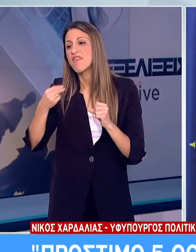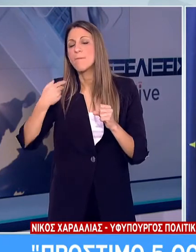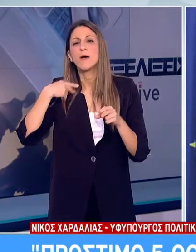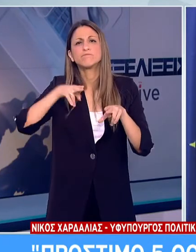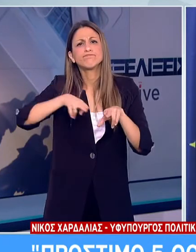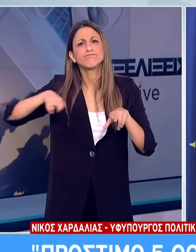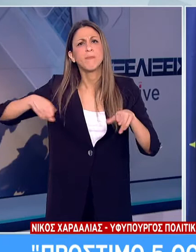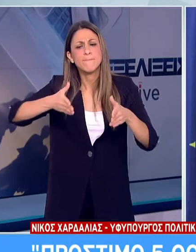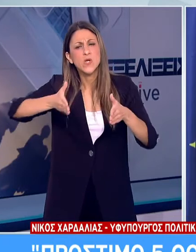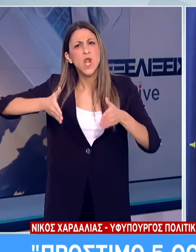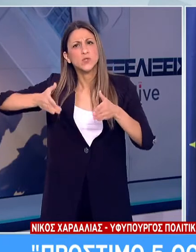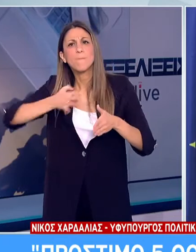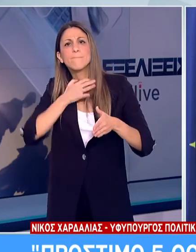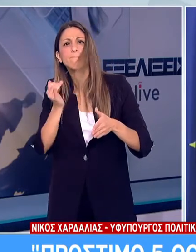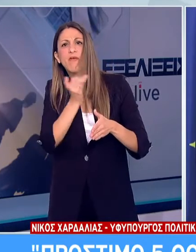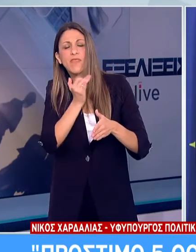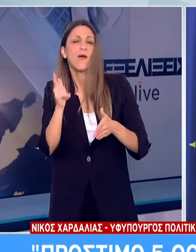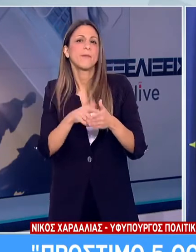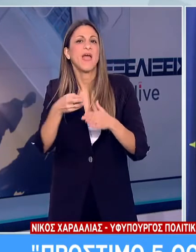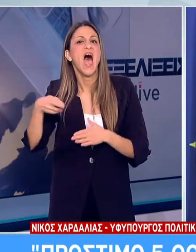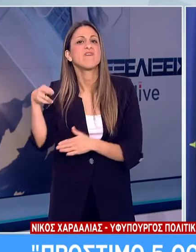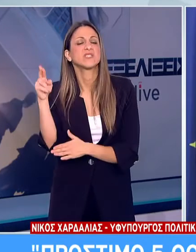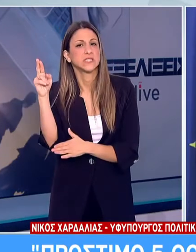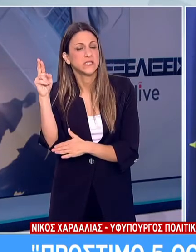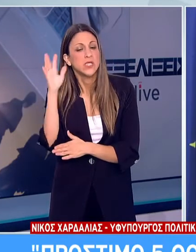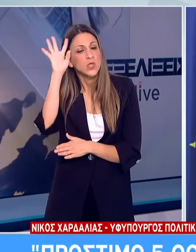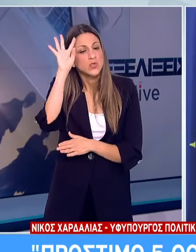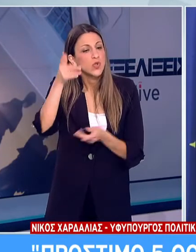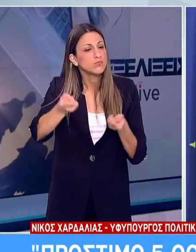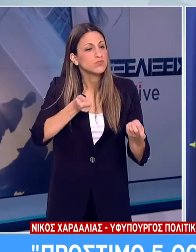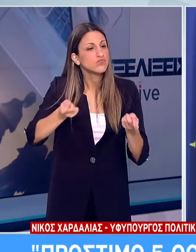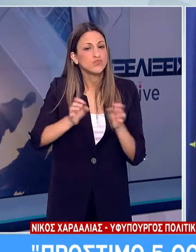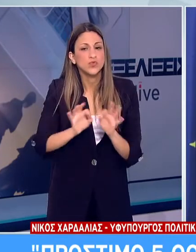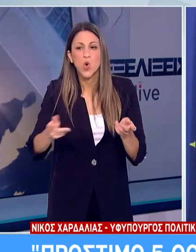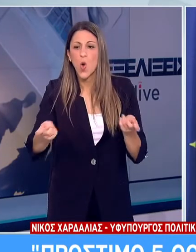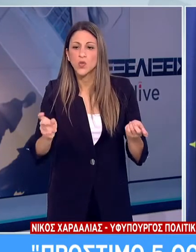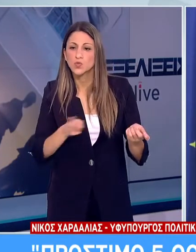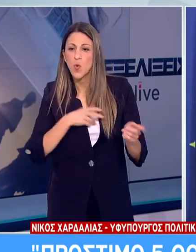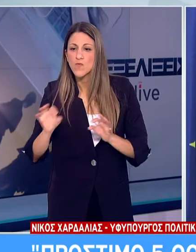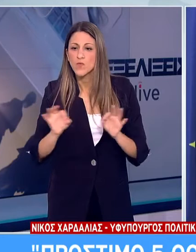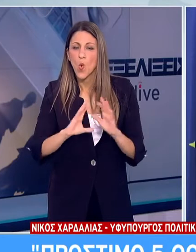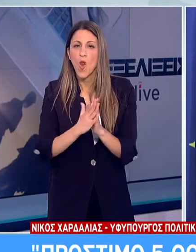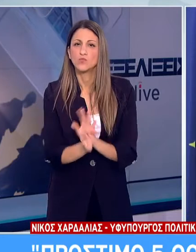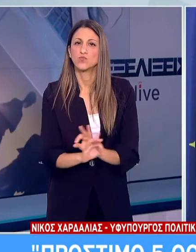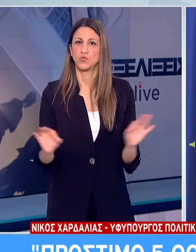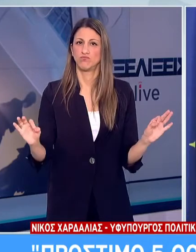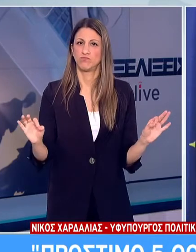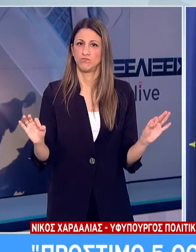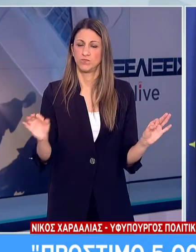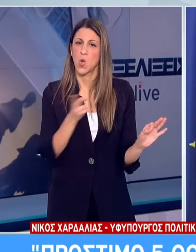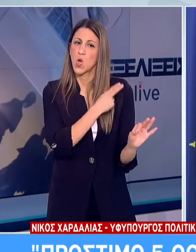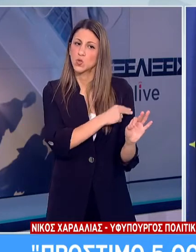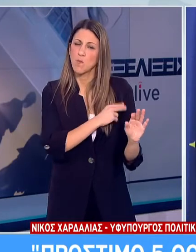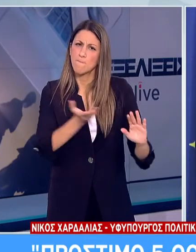νοσοκομεία του ΕΣΥ με γνώμονα τη λειτουργικότερη δυνατή χοροθέτηση σε υπάρχουσες ή και σε νέες κτηριακές νοσοκομιακές δομές.